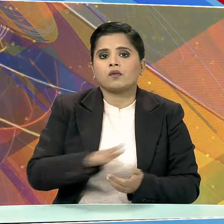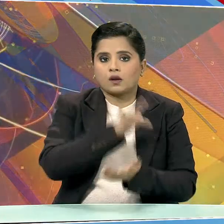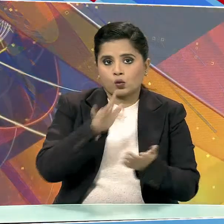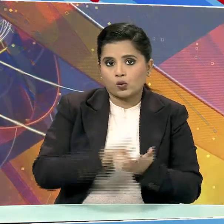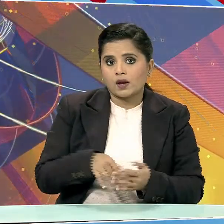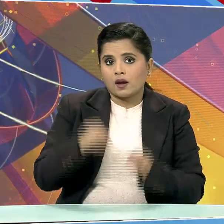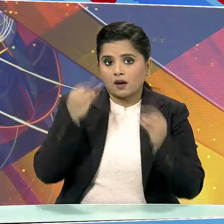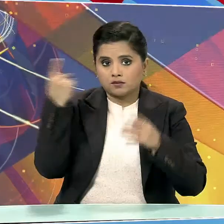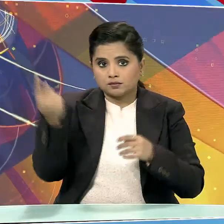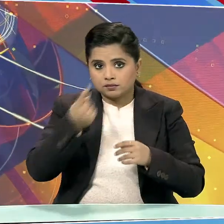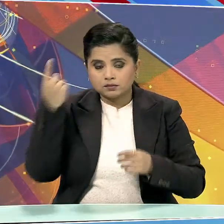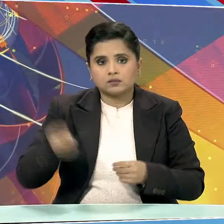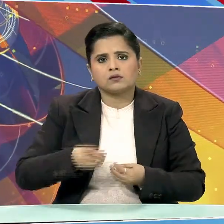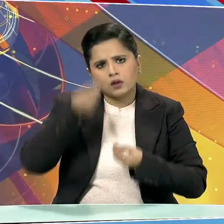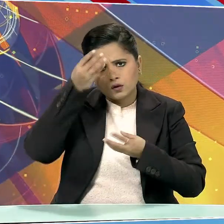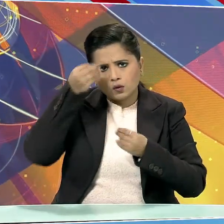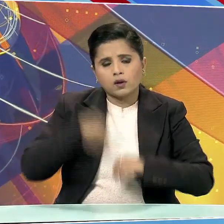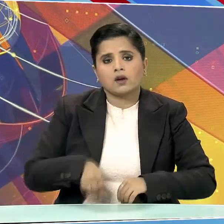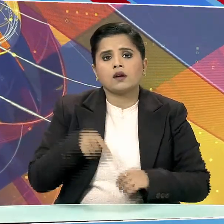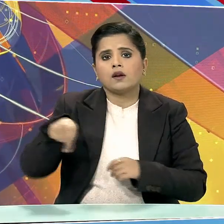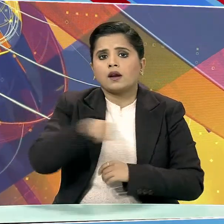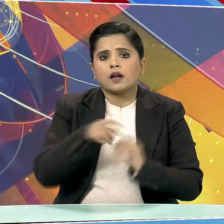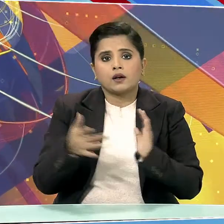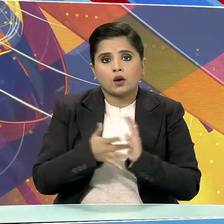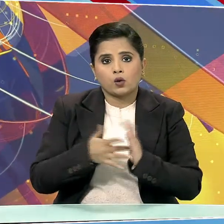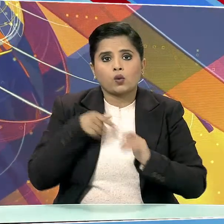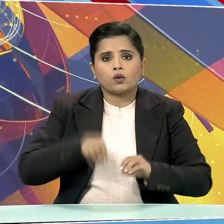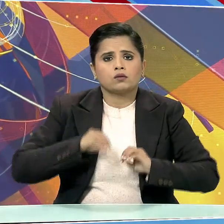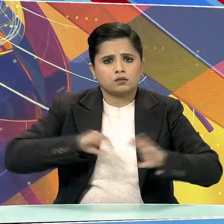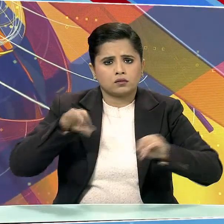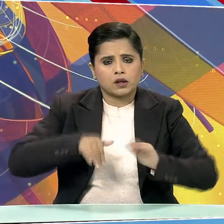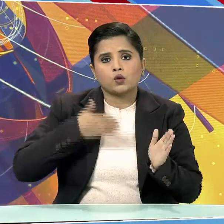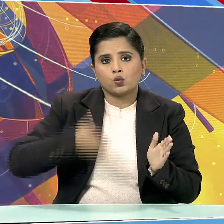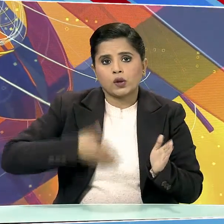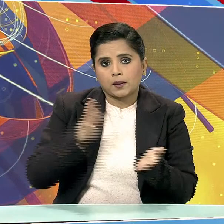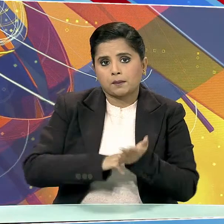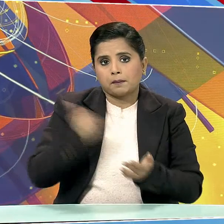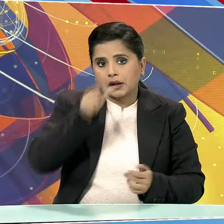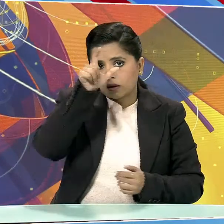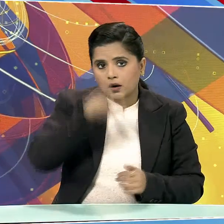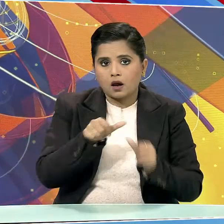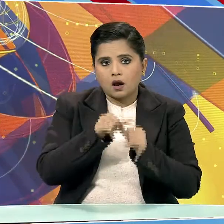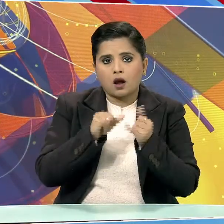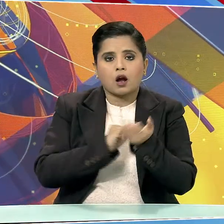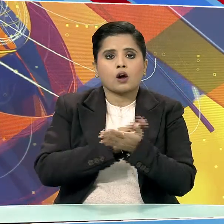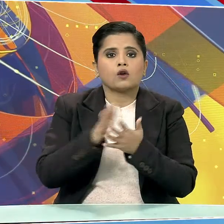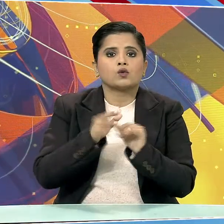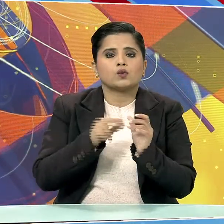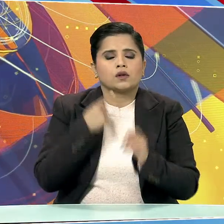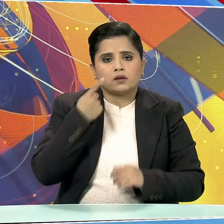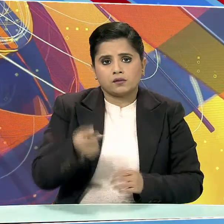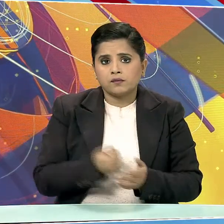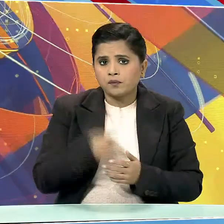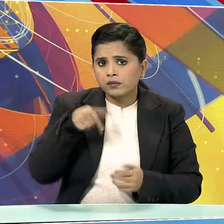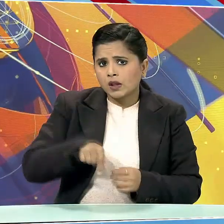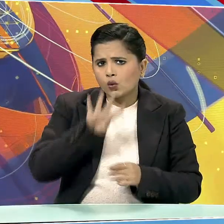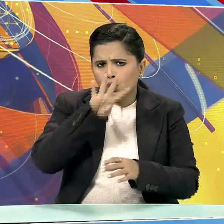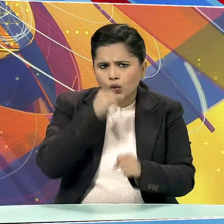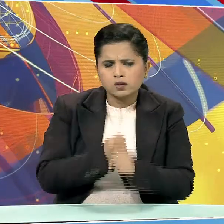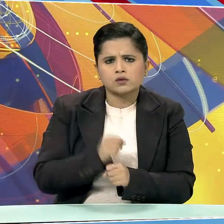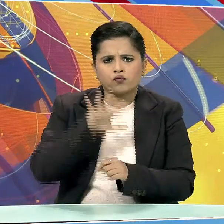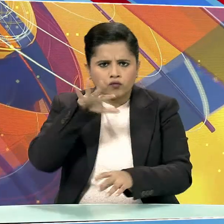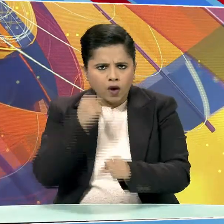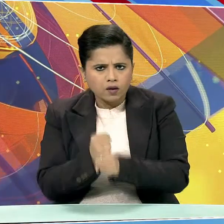इलेक्ट्रोनिक्स और सूशना प्रद्दग्यकी संचार और रेल मंत्री अश्वणी वैश्णब ने कहा कि आज 4G और